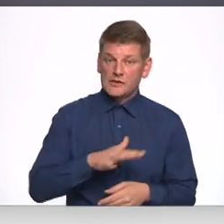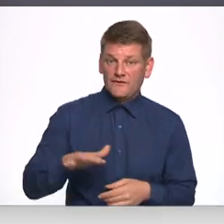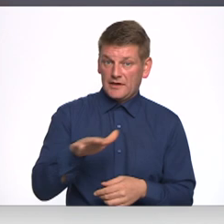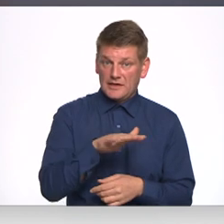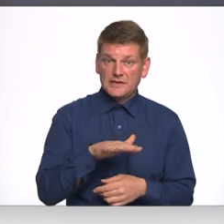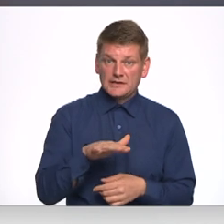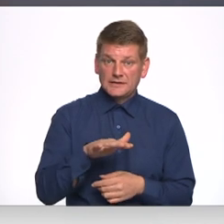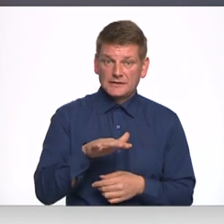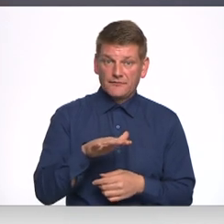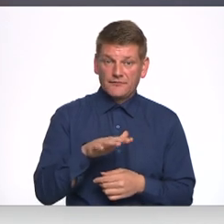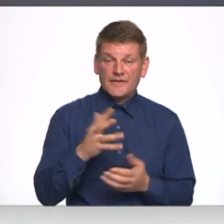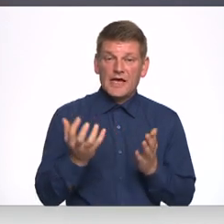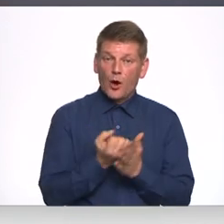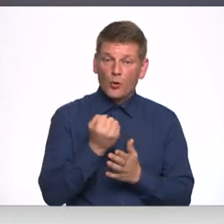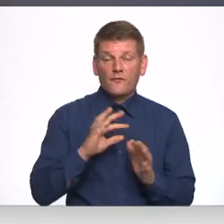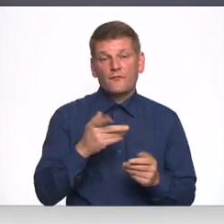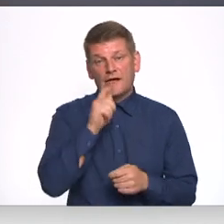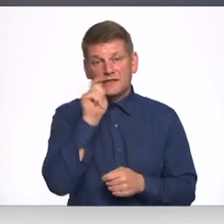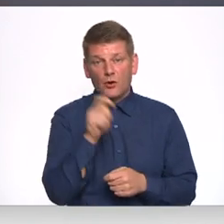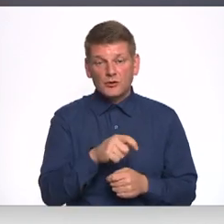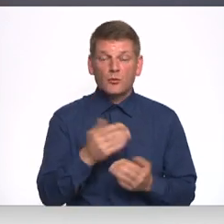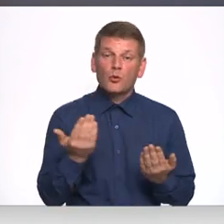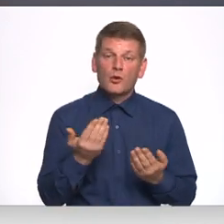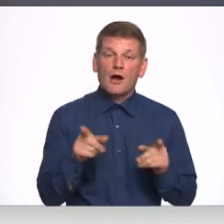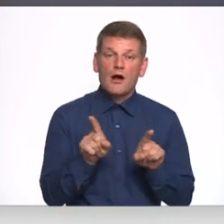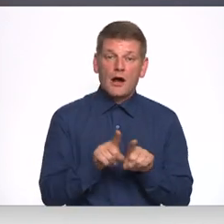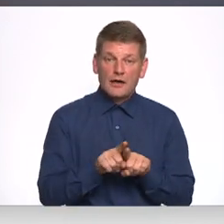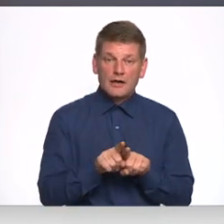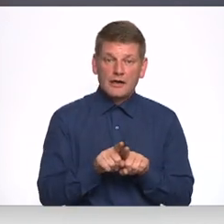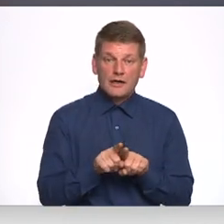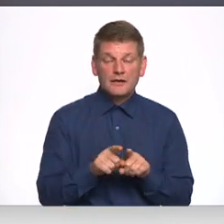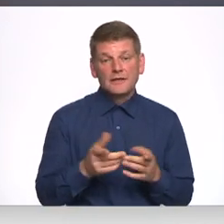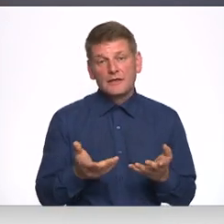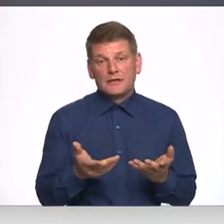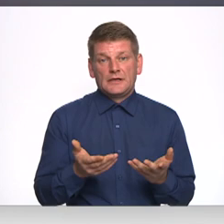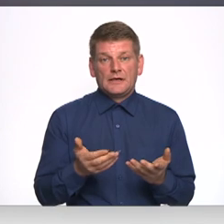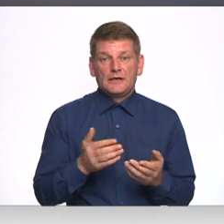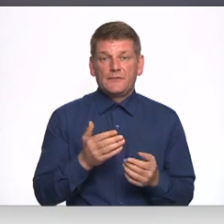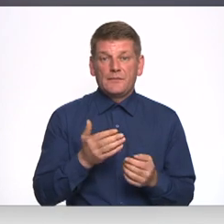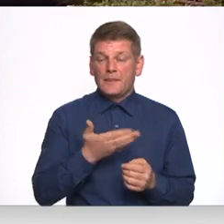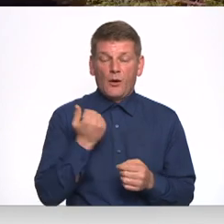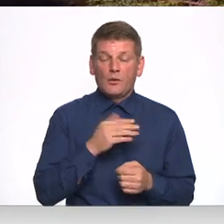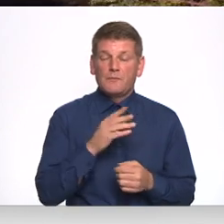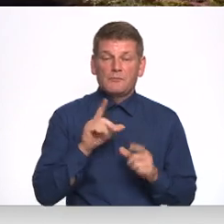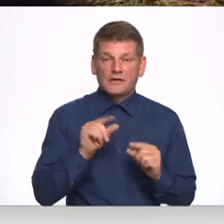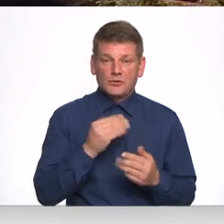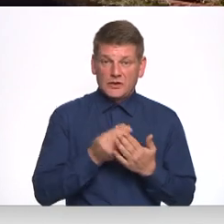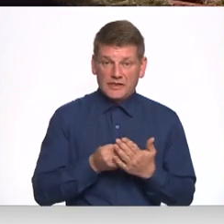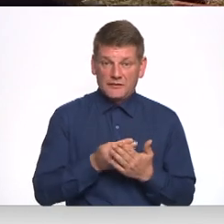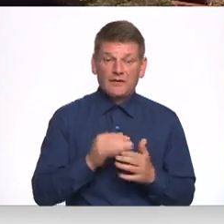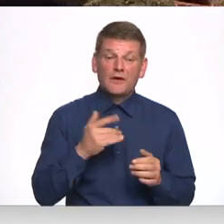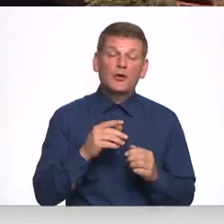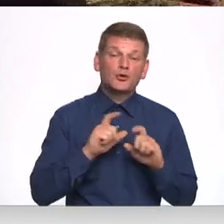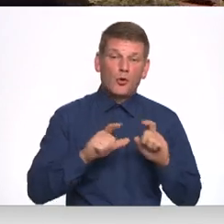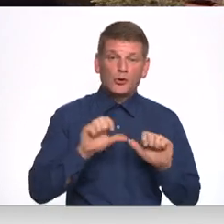ieguvuma vai zaudējuma, kur arī ir nav nenozīmīgi. Lai uz skolas lomu